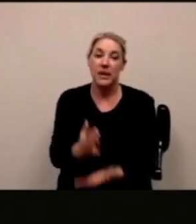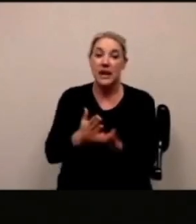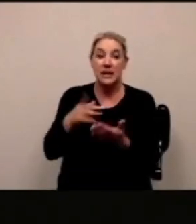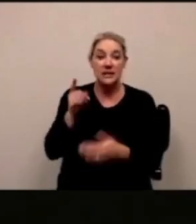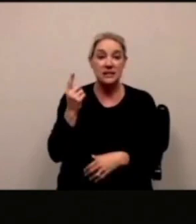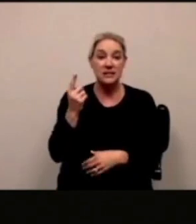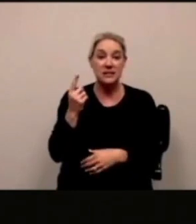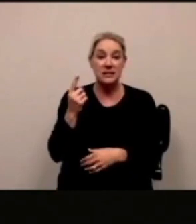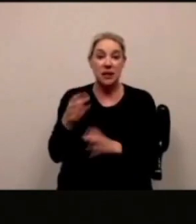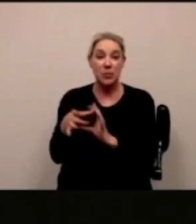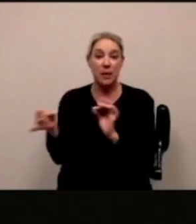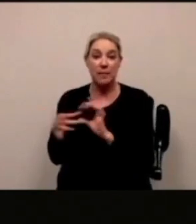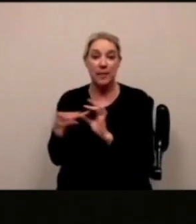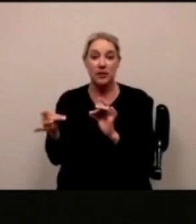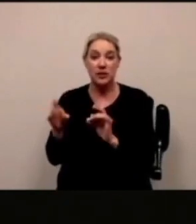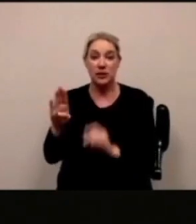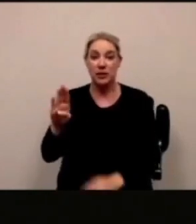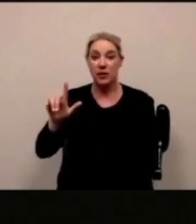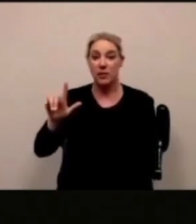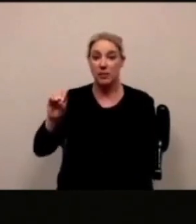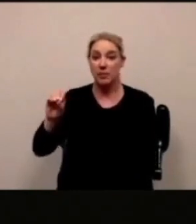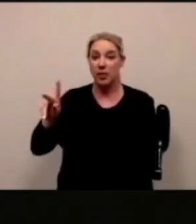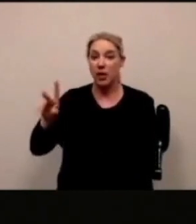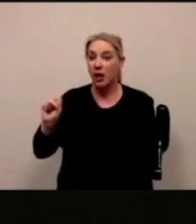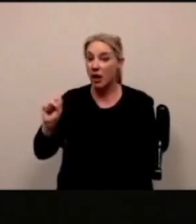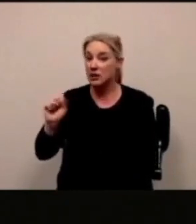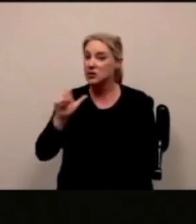cambiare la direzione della forza di gravità